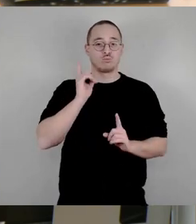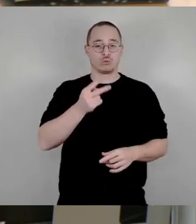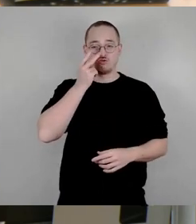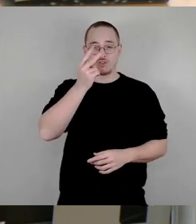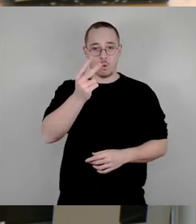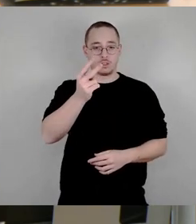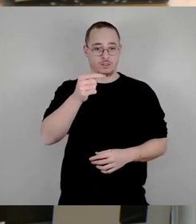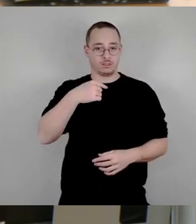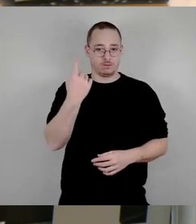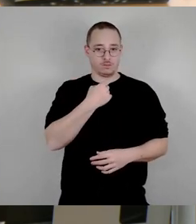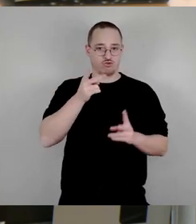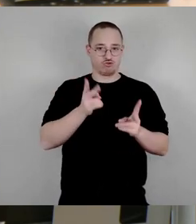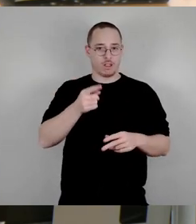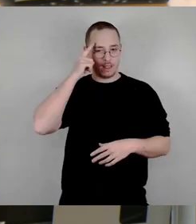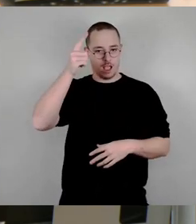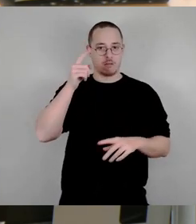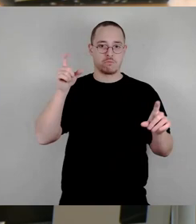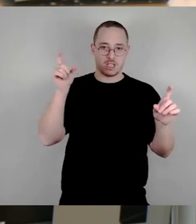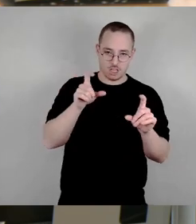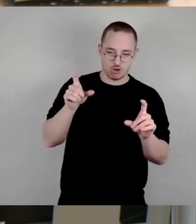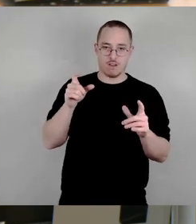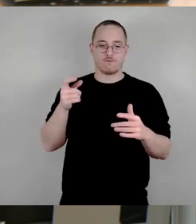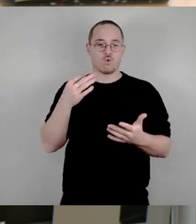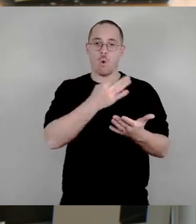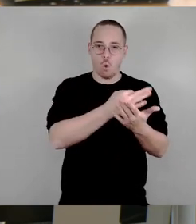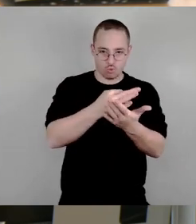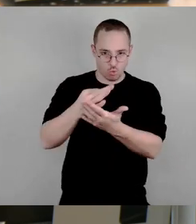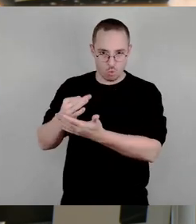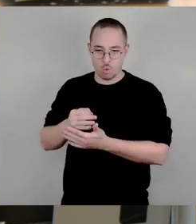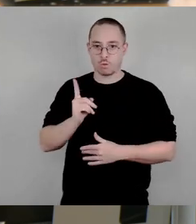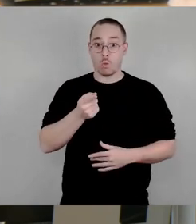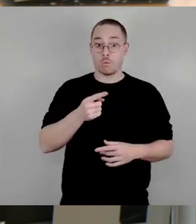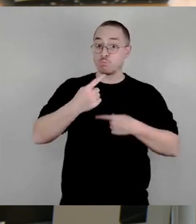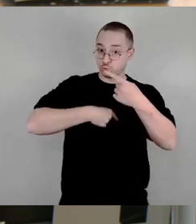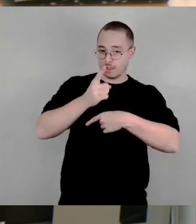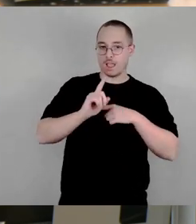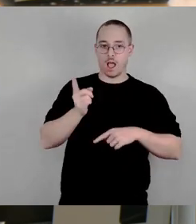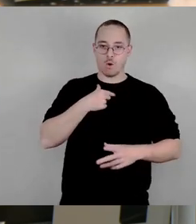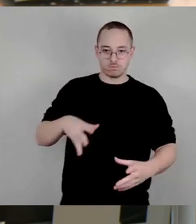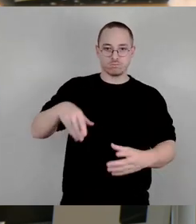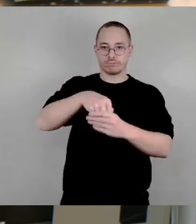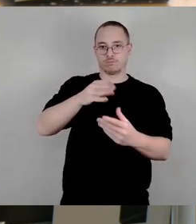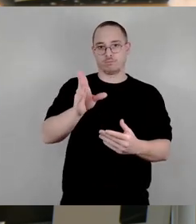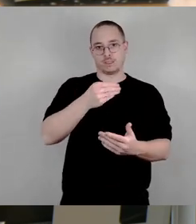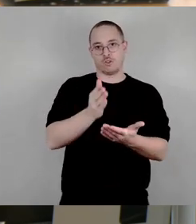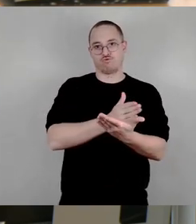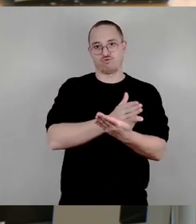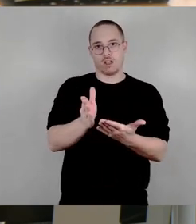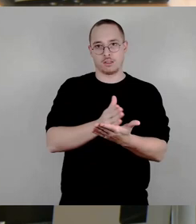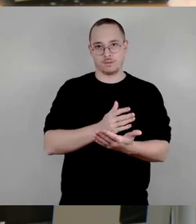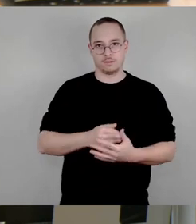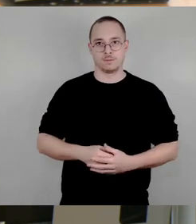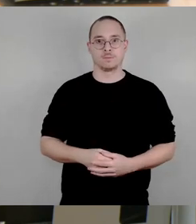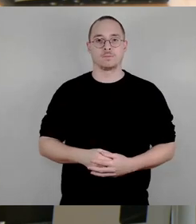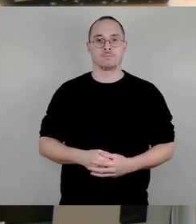Stadtgesellschaft und insbesondere auch als Ortschaften bei dem Prozess beteiligt werden. Und deswegen haben wir einen Antrag geschrieben. Ich